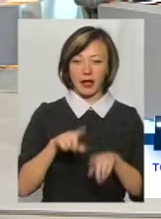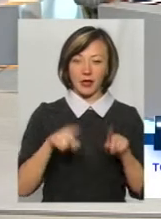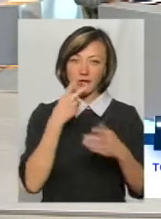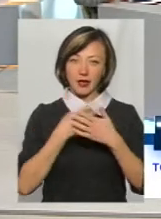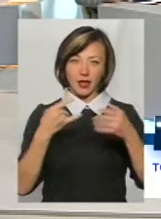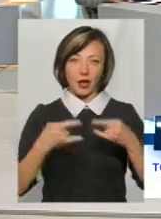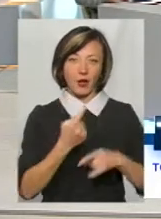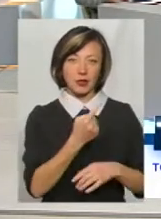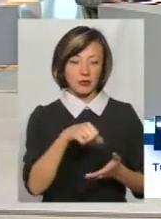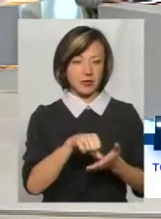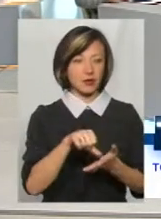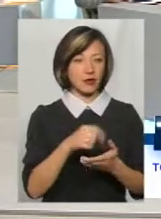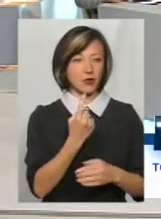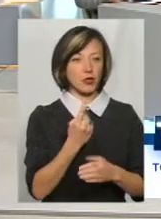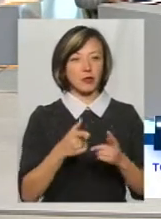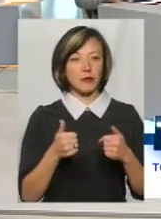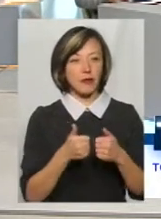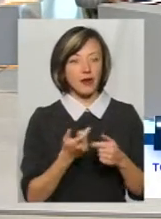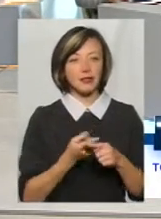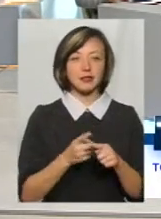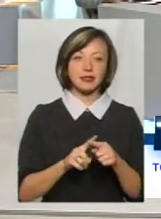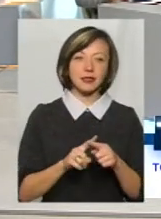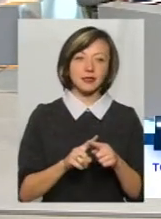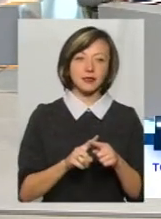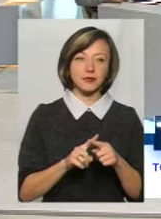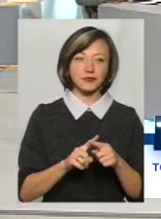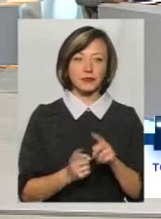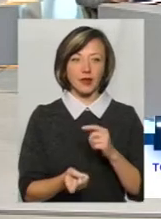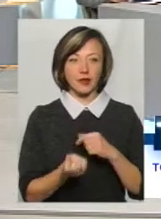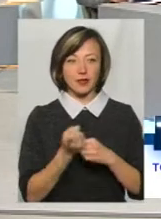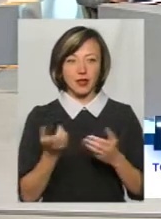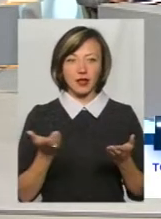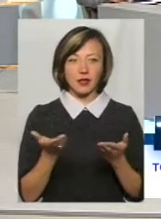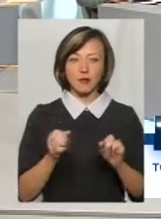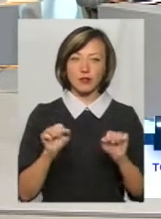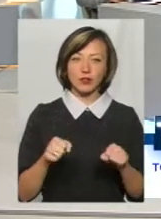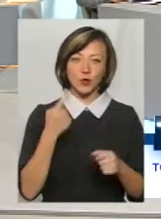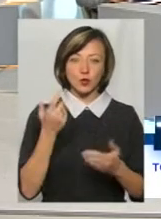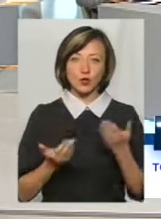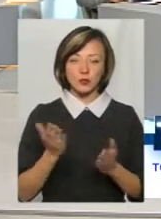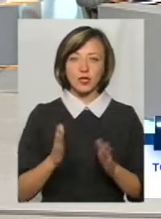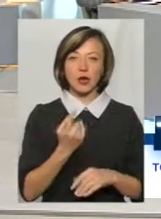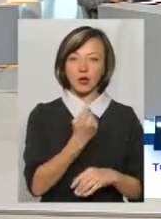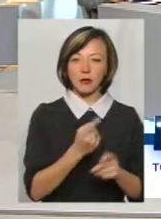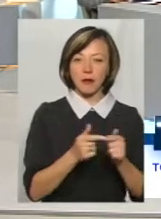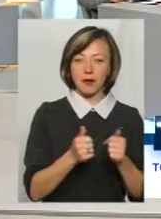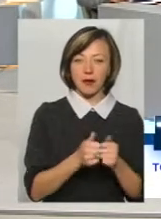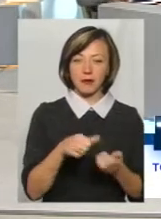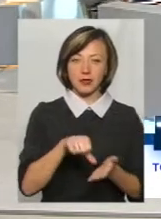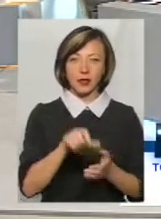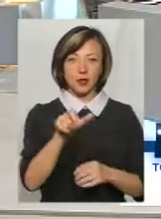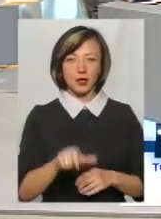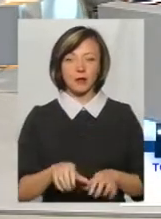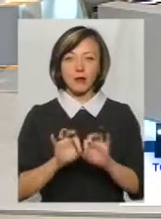один представник однієї партії, це деякі виникають певні, можливо, сумніви, а чому тільки від цієї партії людина.